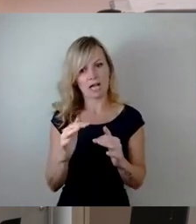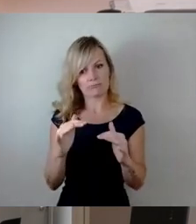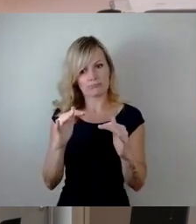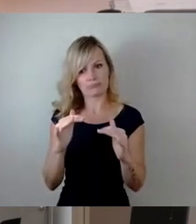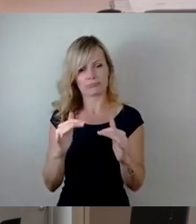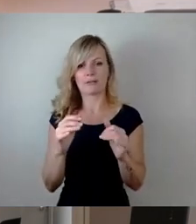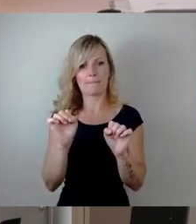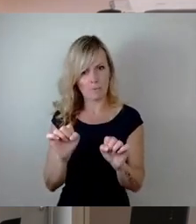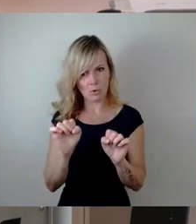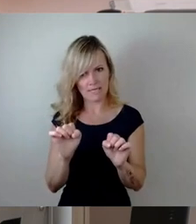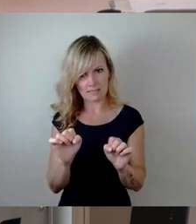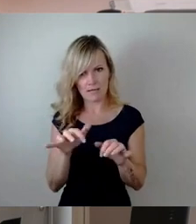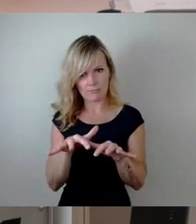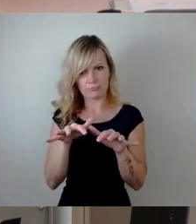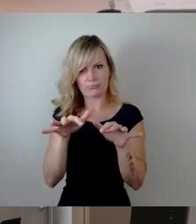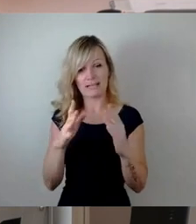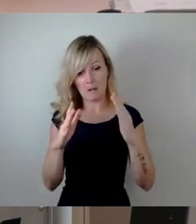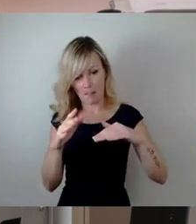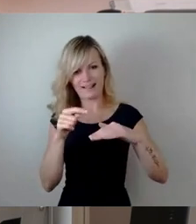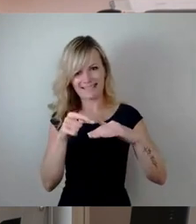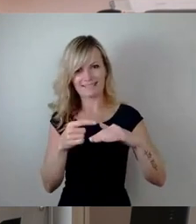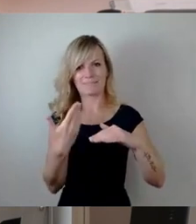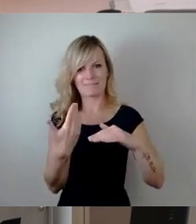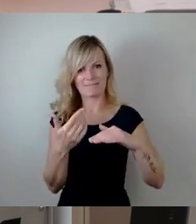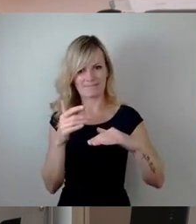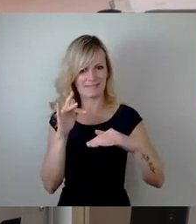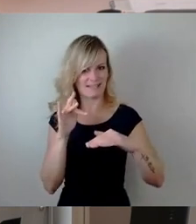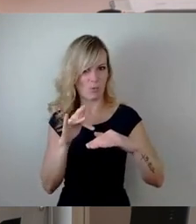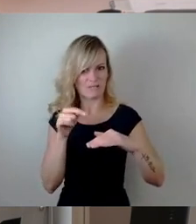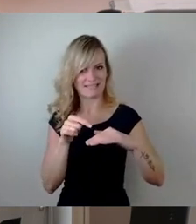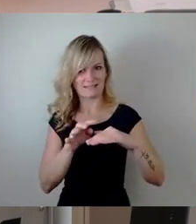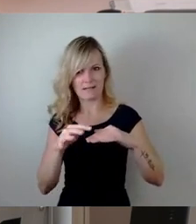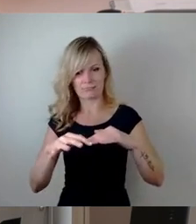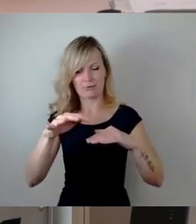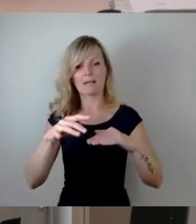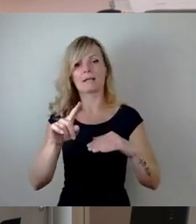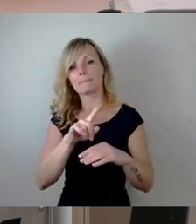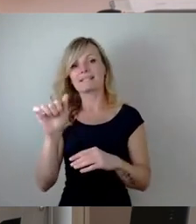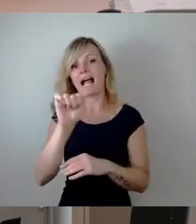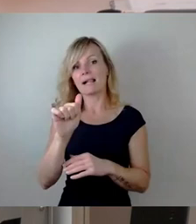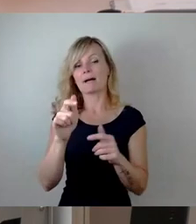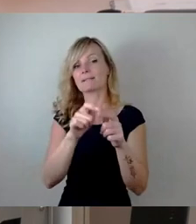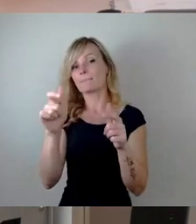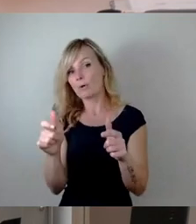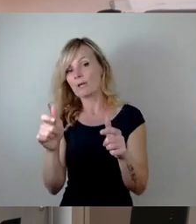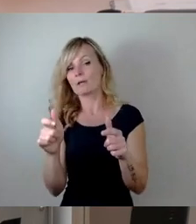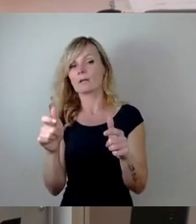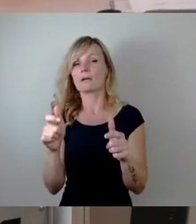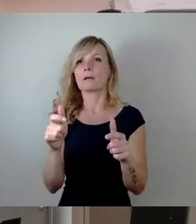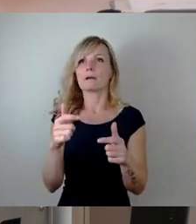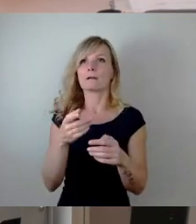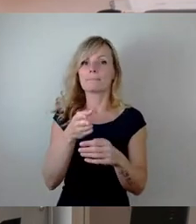des in der Elbe liegenden Teils wird sich bis Albertbrücke, in Teilen sogar bis